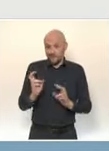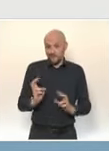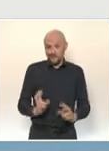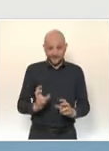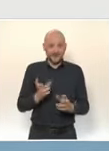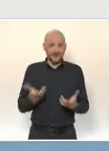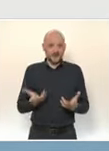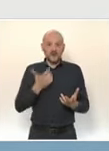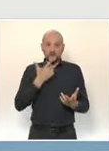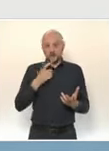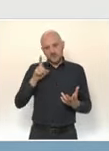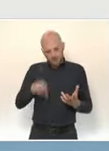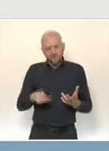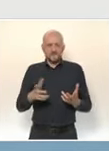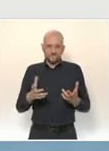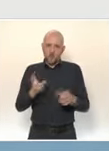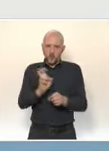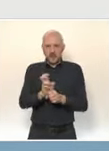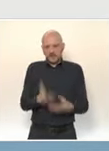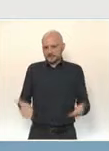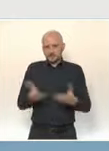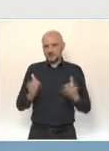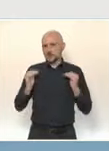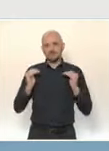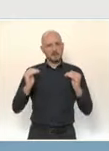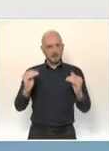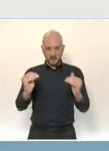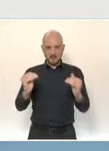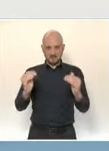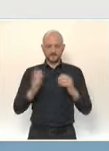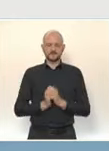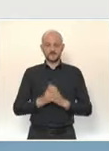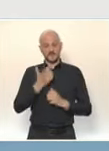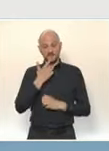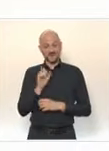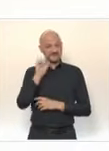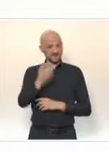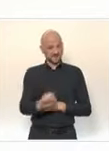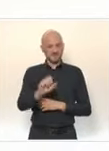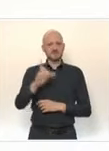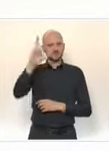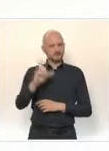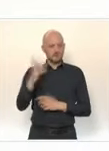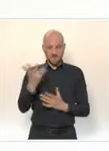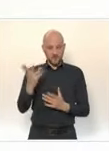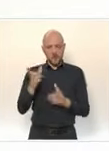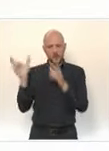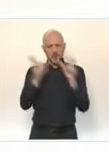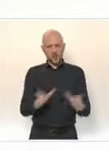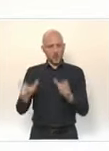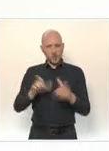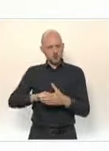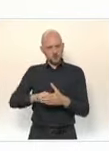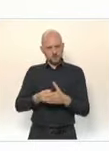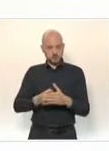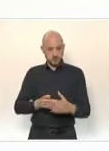pour que cela ne s'inverse pas. À partir de samedi, un système de contrôle renforcé sera donc mis en place pour les